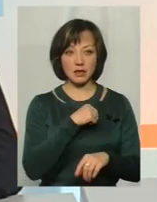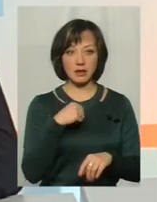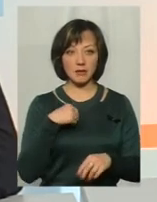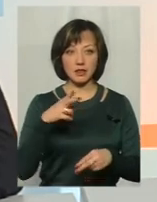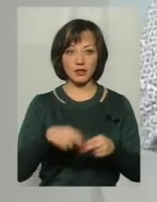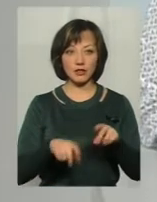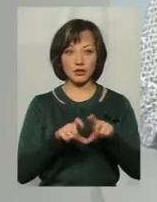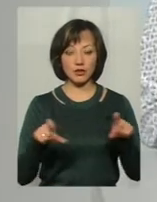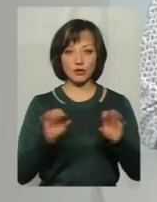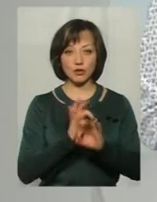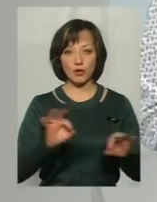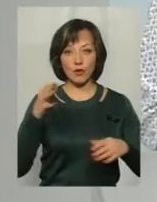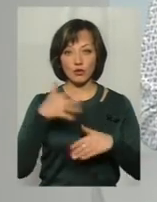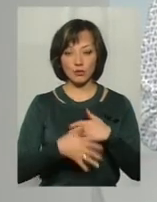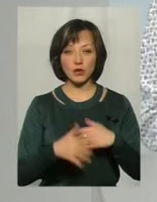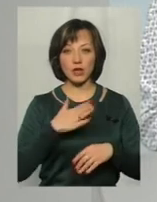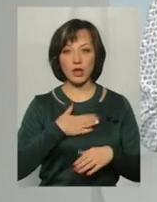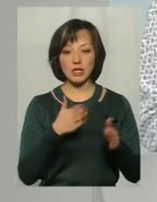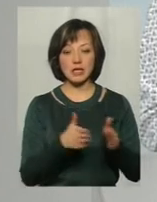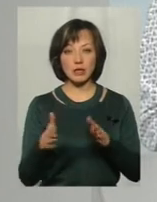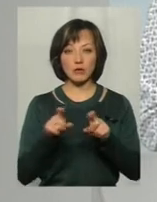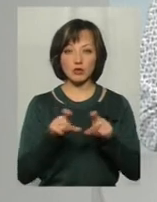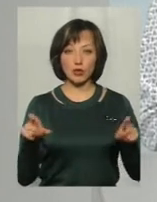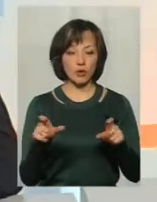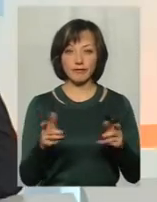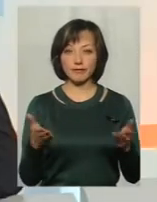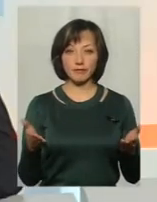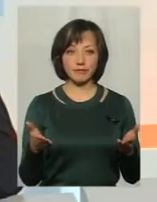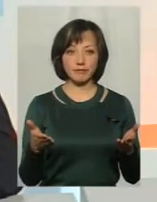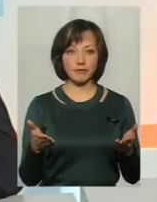закінчив школу і я чудово розумію те, що наша система школи,